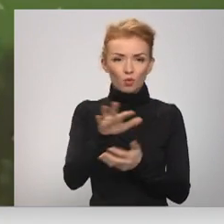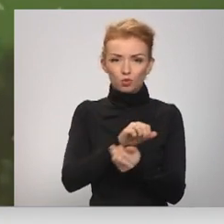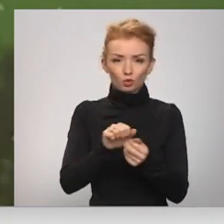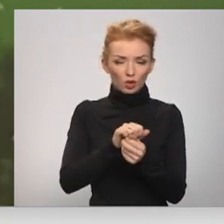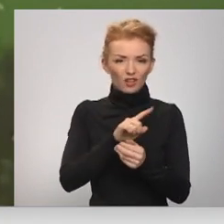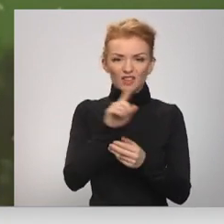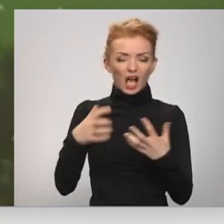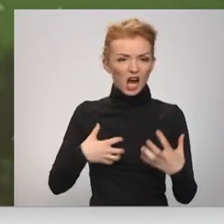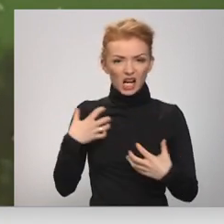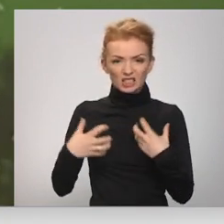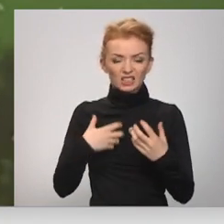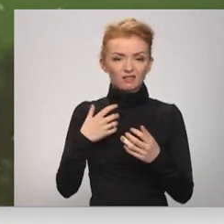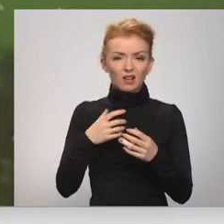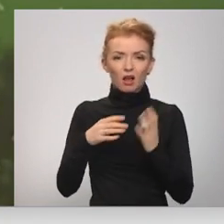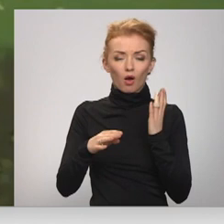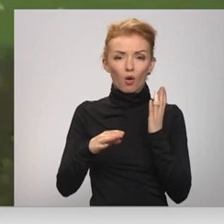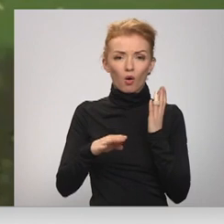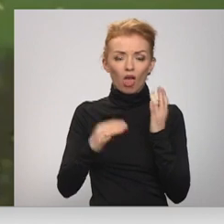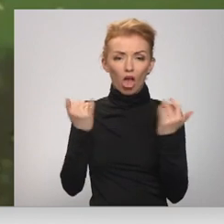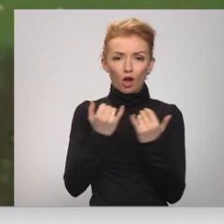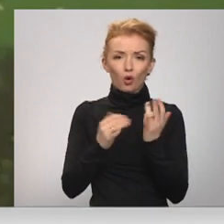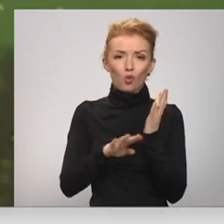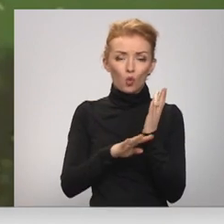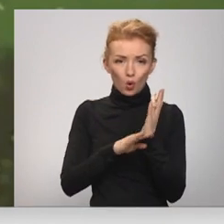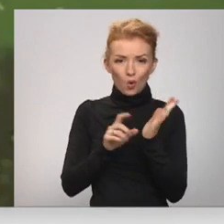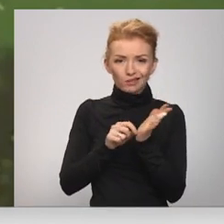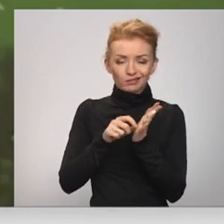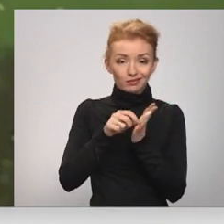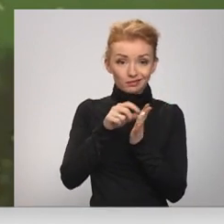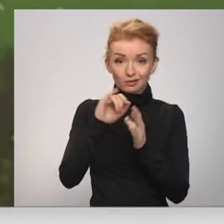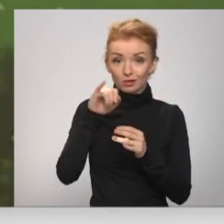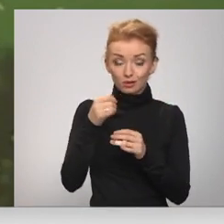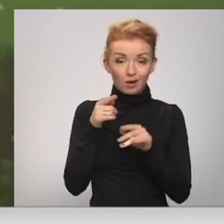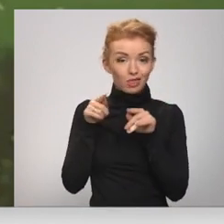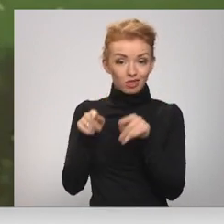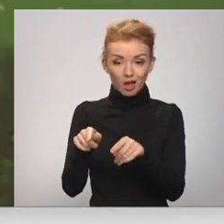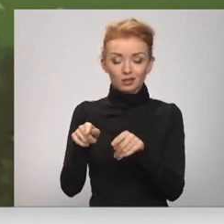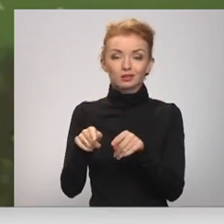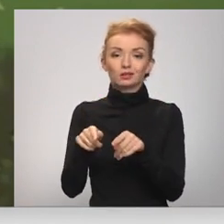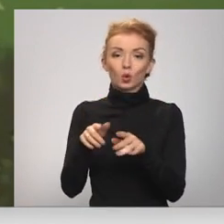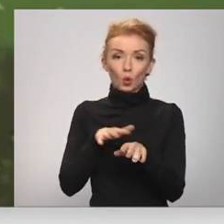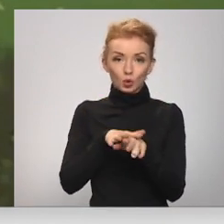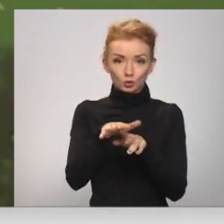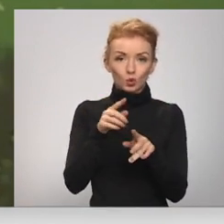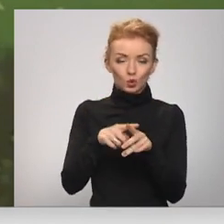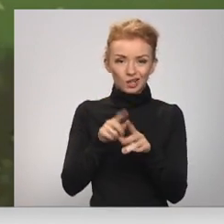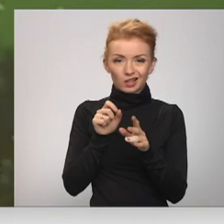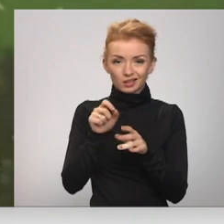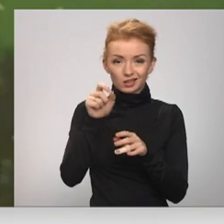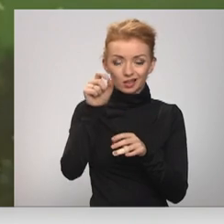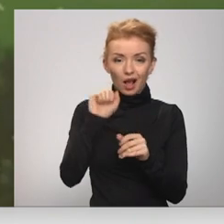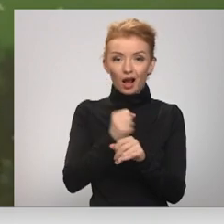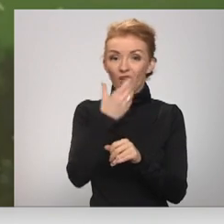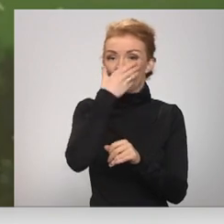agresīvākajiem eglju kaitēkļiem, jo tas uzbruk un iznīcina ne tikai